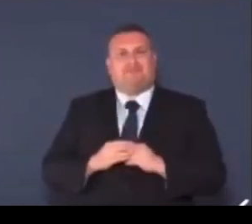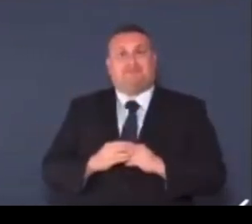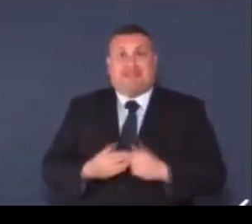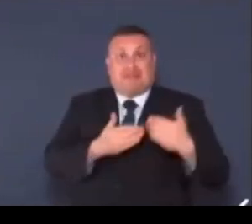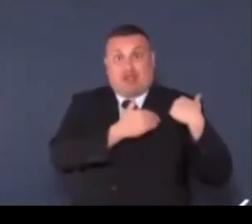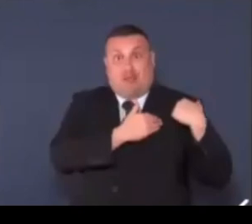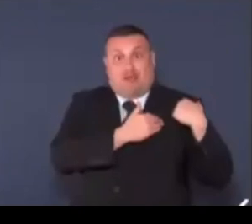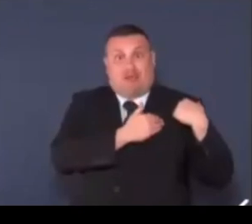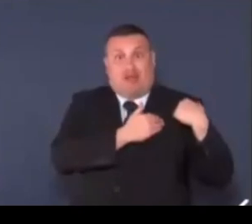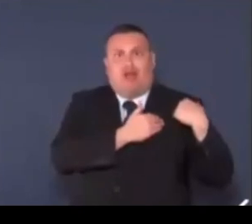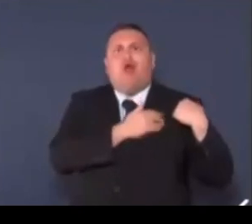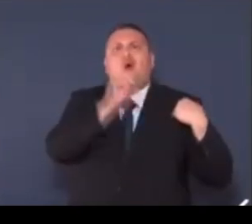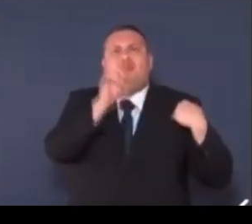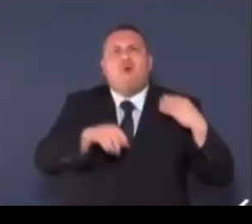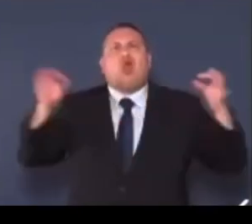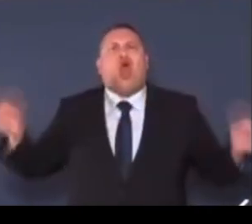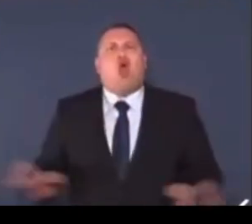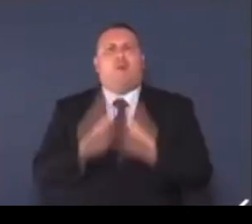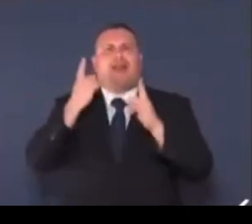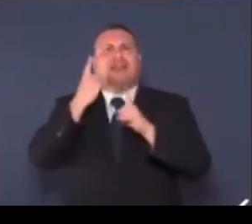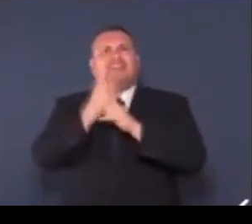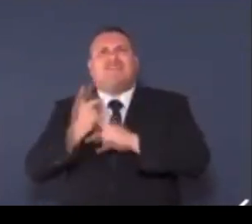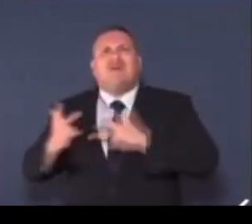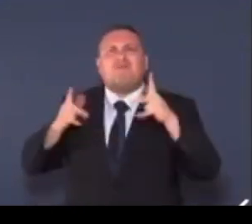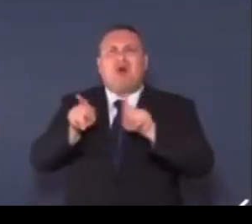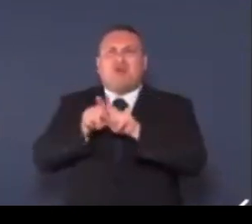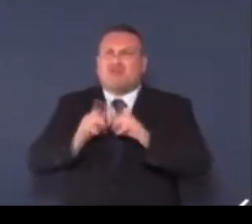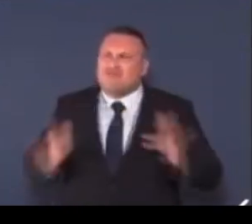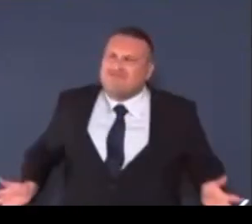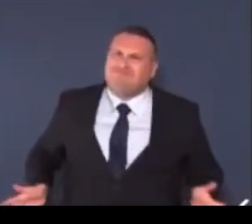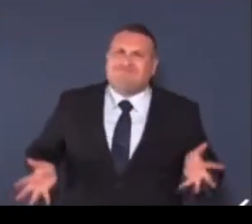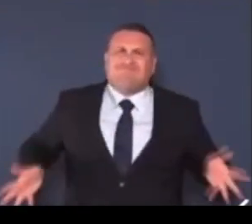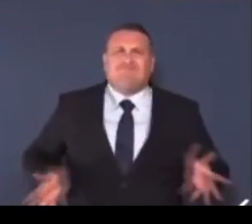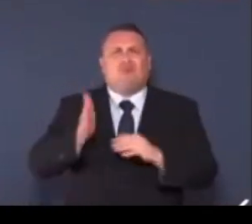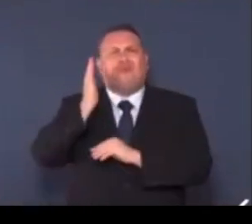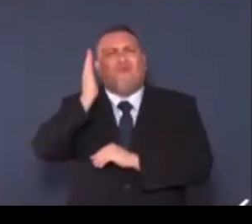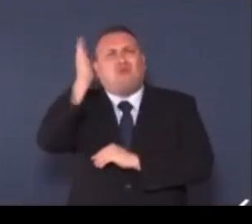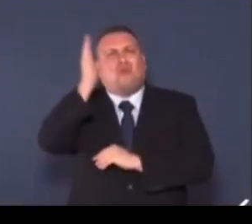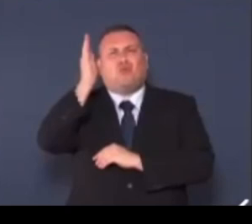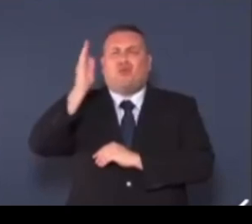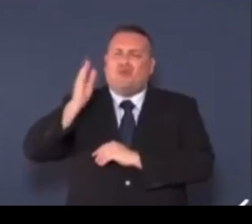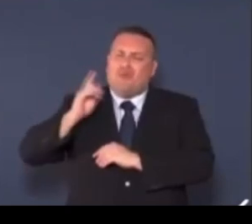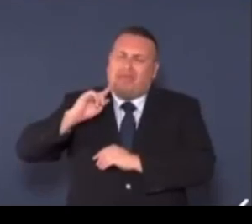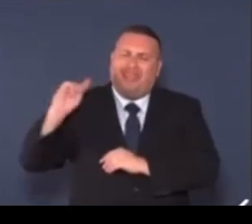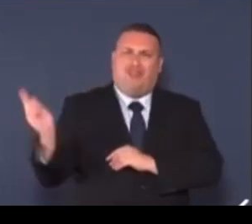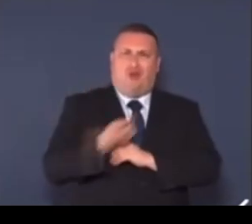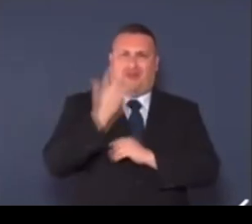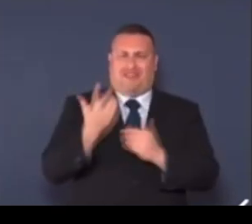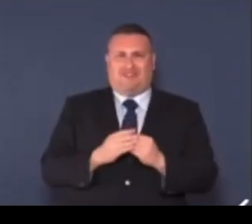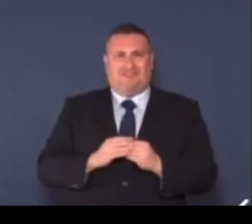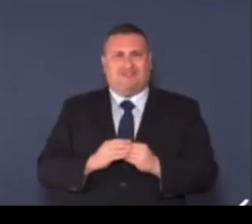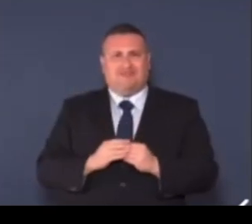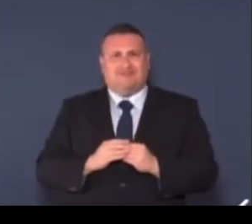una grande opportunità, cioè di guidare il mondo verso un futuro radioso, un domani migliore. È necessario lavorare insieme